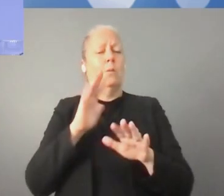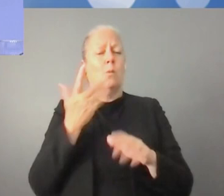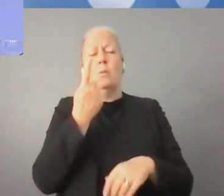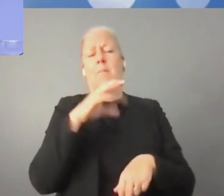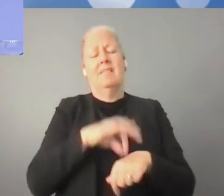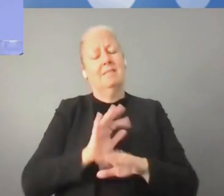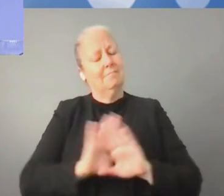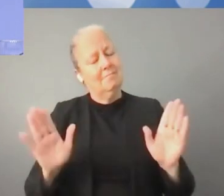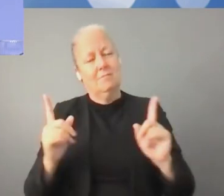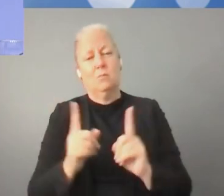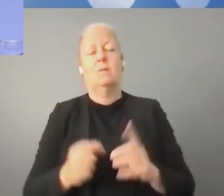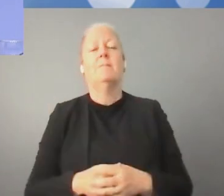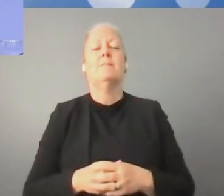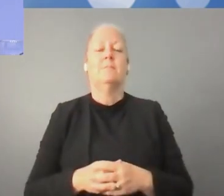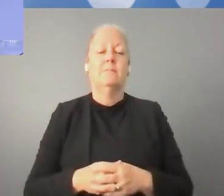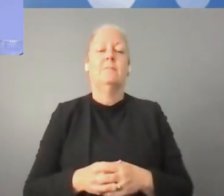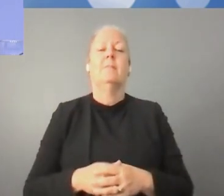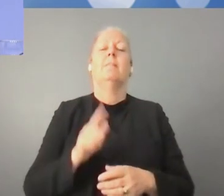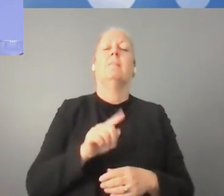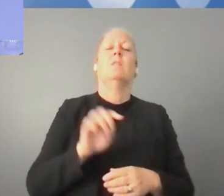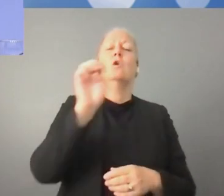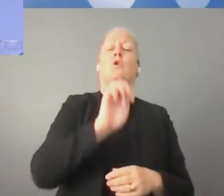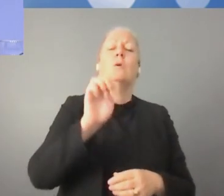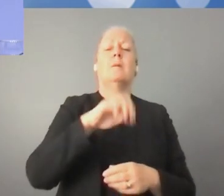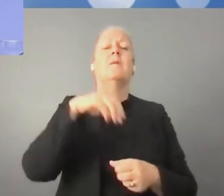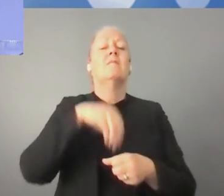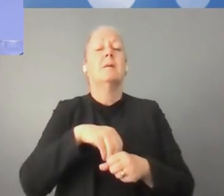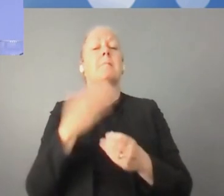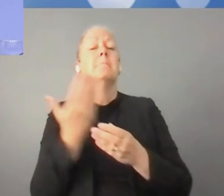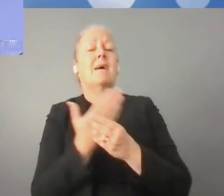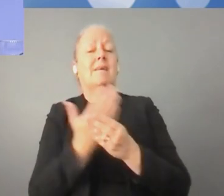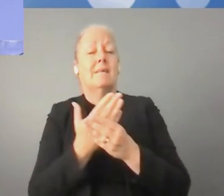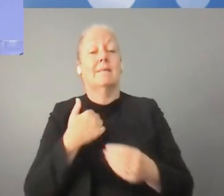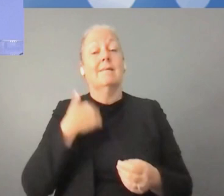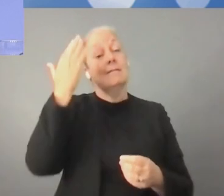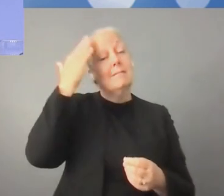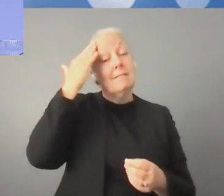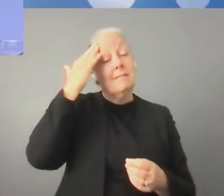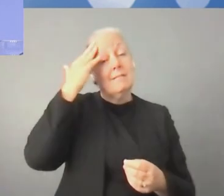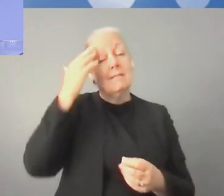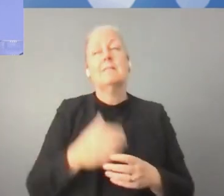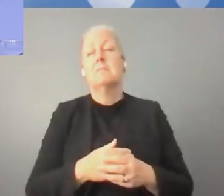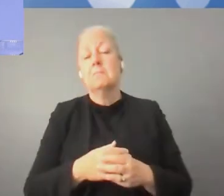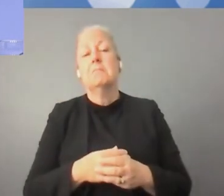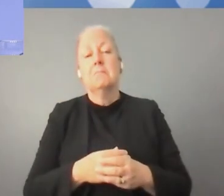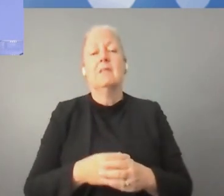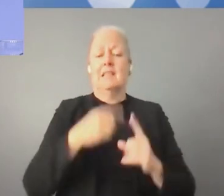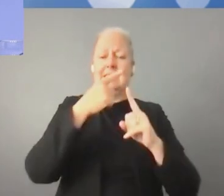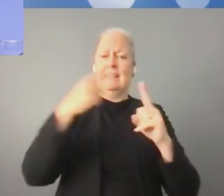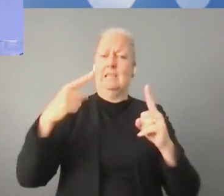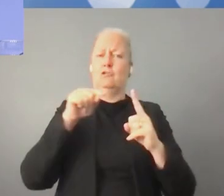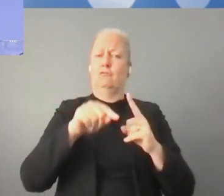حق. يا سيدة نائبة رئيسة البنك. أقول أن